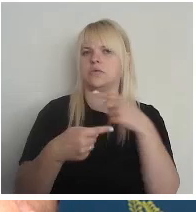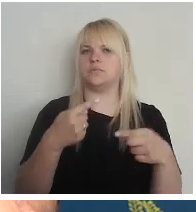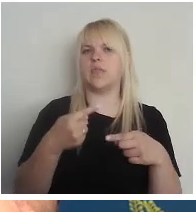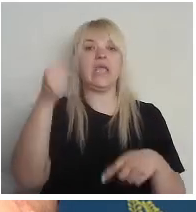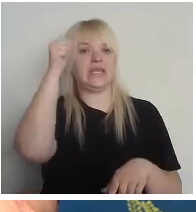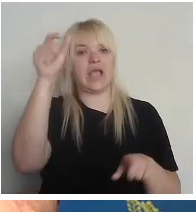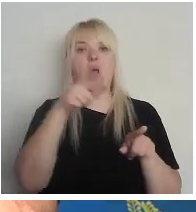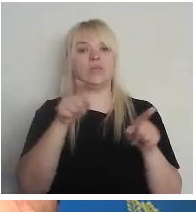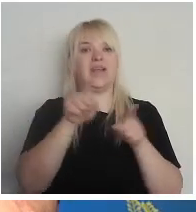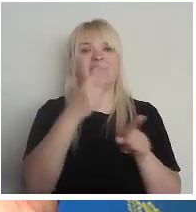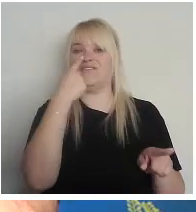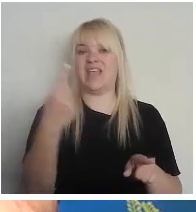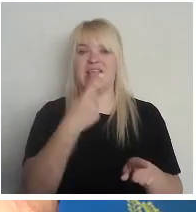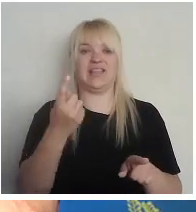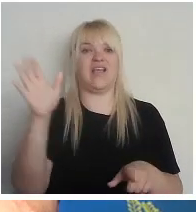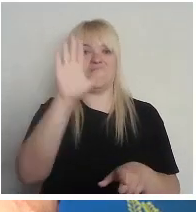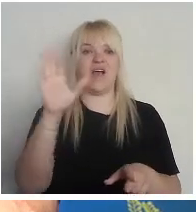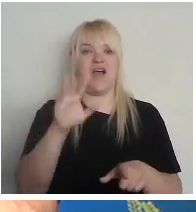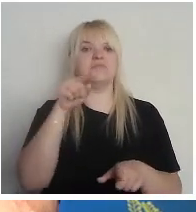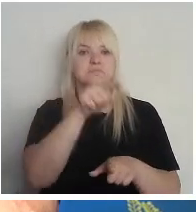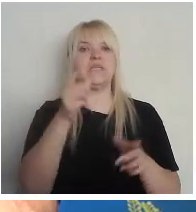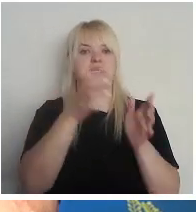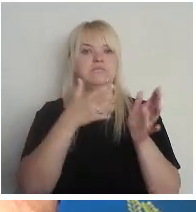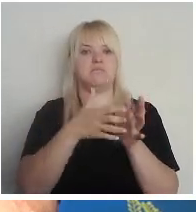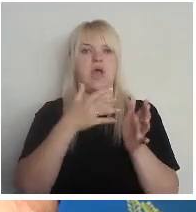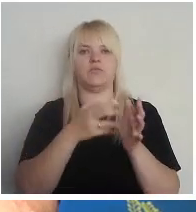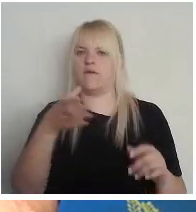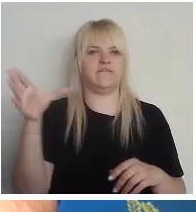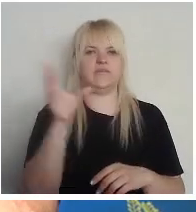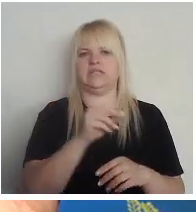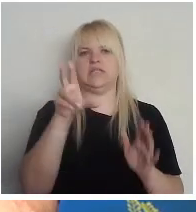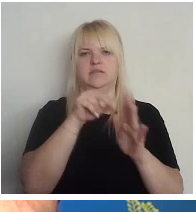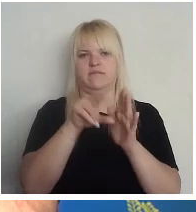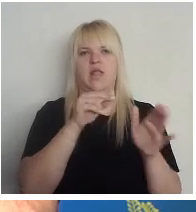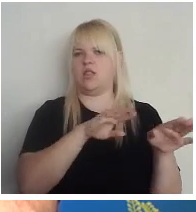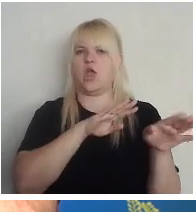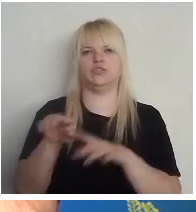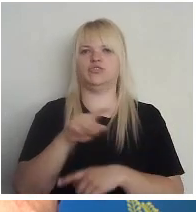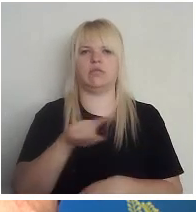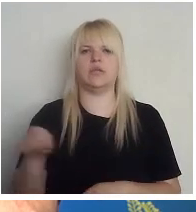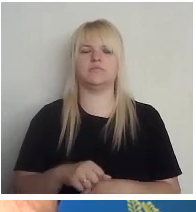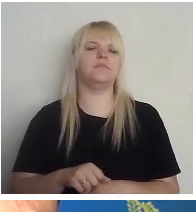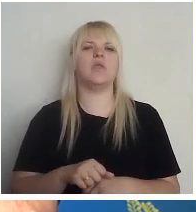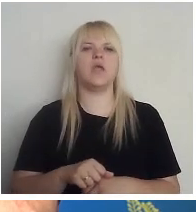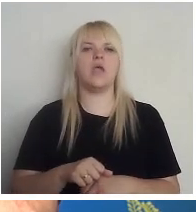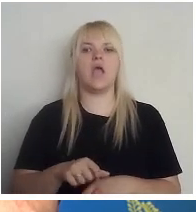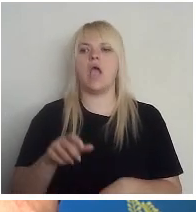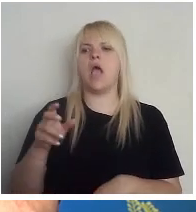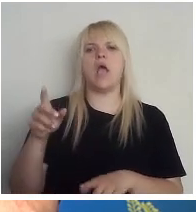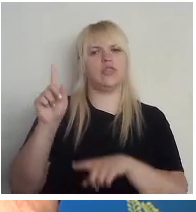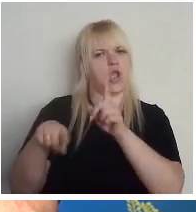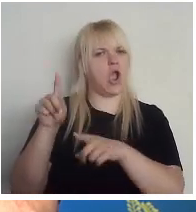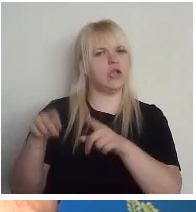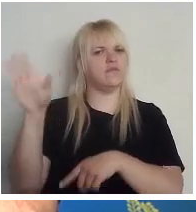arī vienīgā valsts, kura to izmanto visās vēlēšanās. kamēr ir pāris valsts